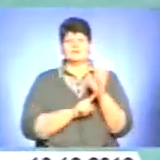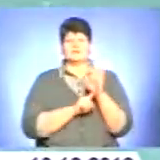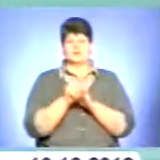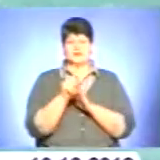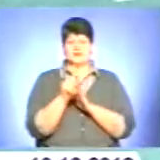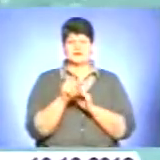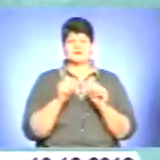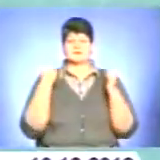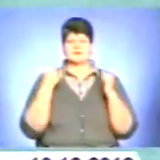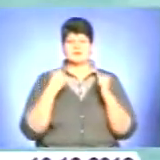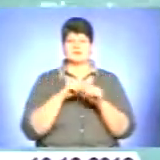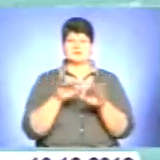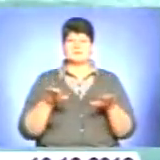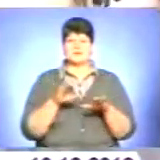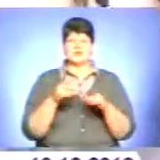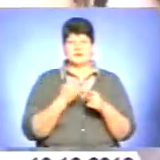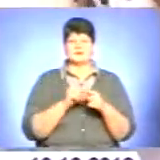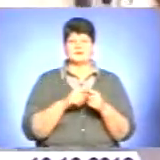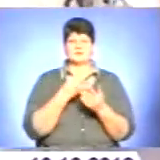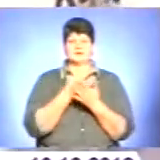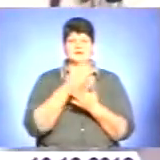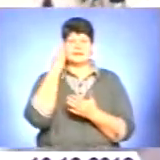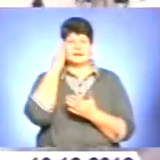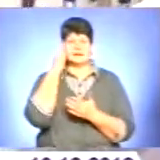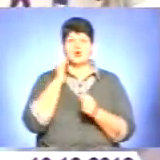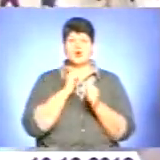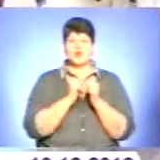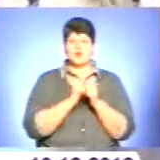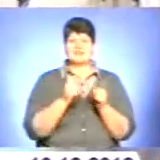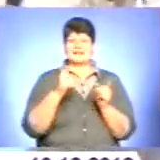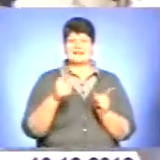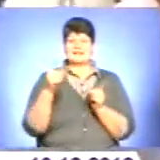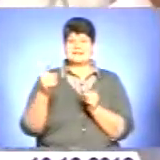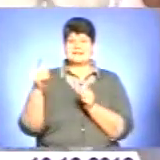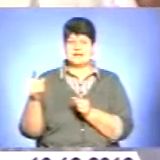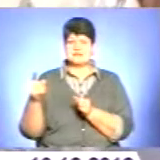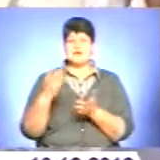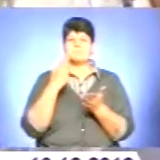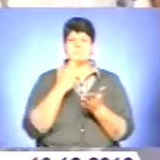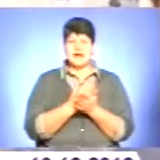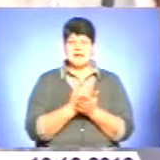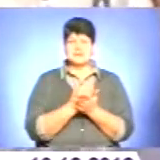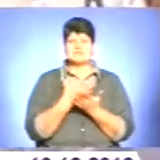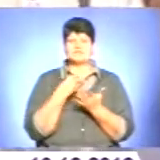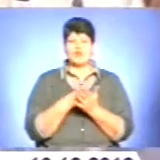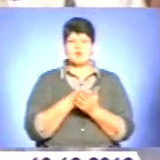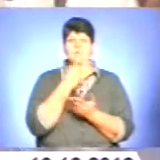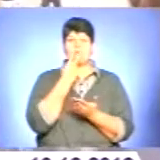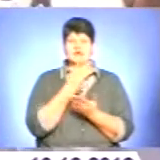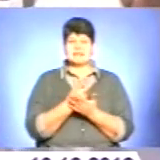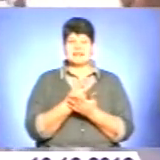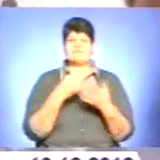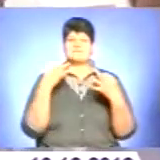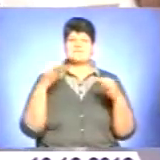Однак саме такі змаги відкривають таланти. Кожна дистанція, відповідно, різні мають показники. Вільний стиль